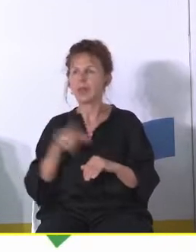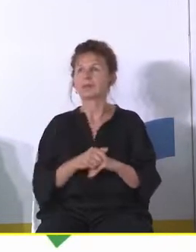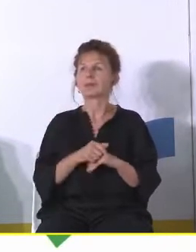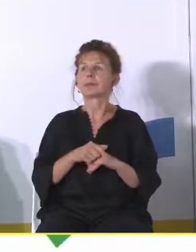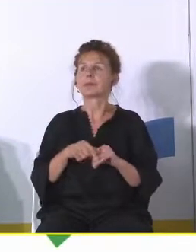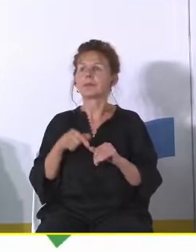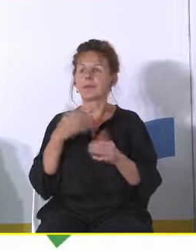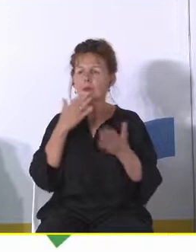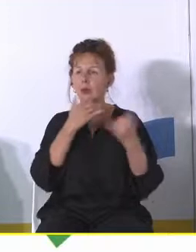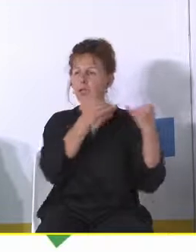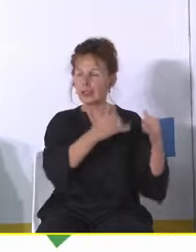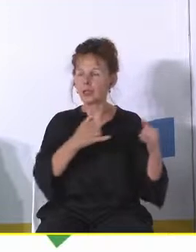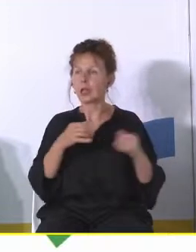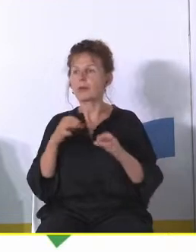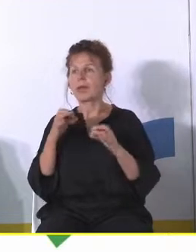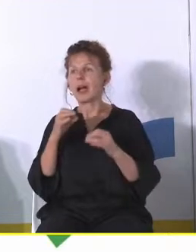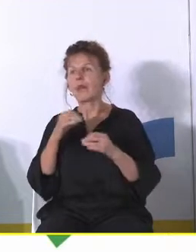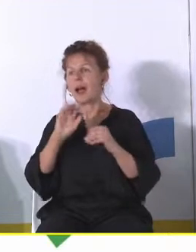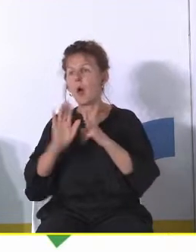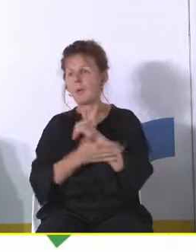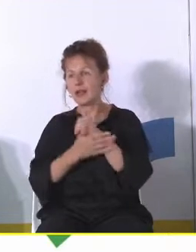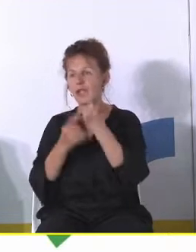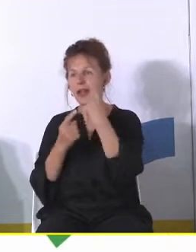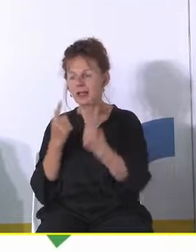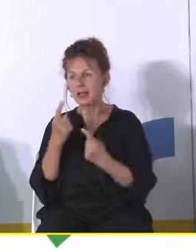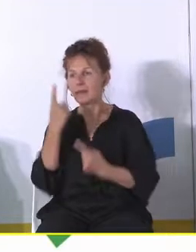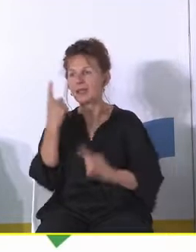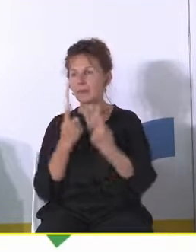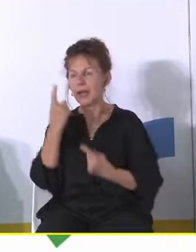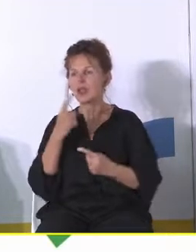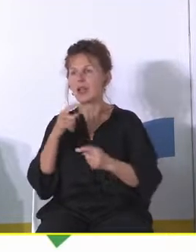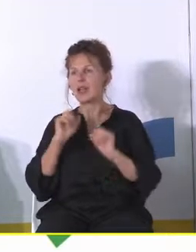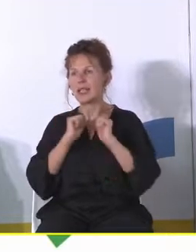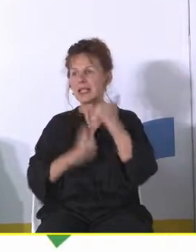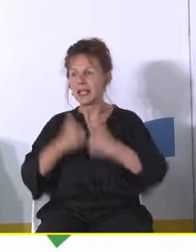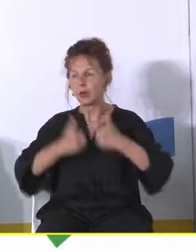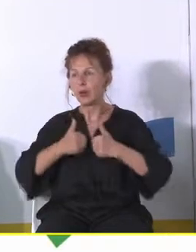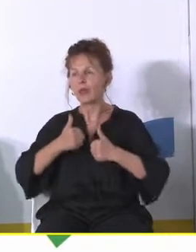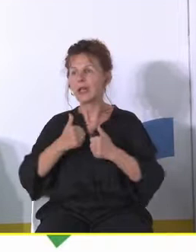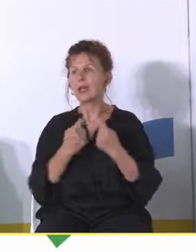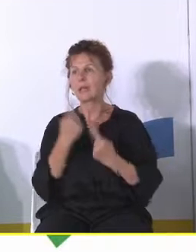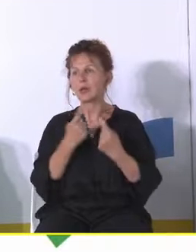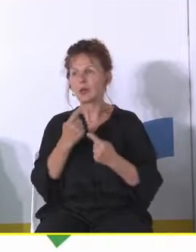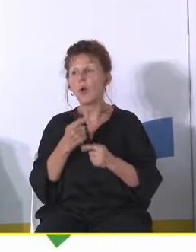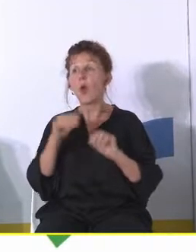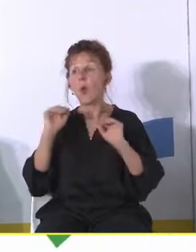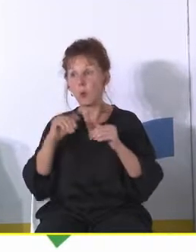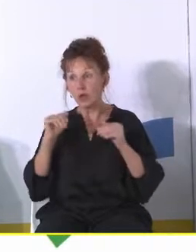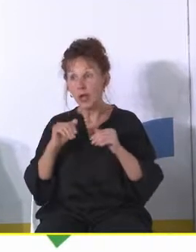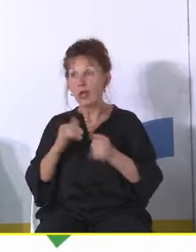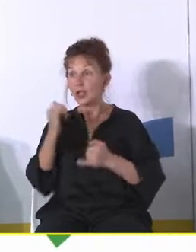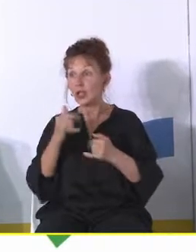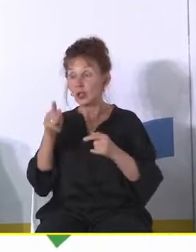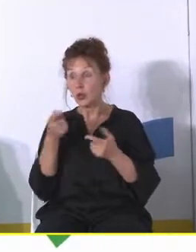duże oparcie na pewnej jednej branży tak zawodowej przemysłowej to umożliwiało gdy ta branża